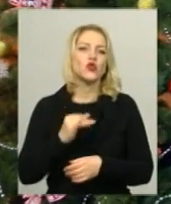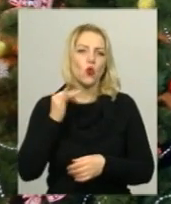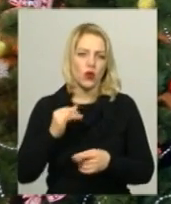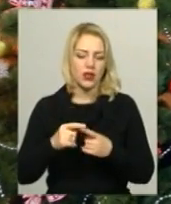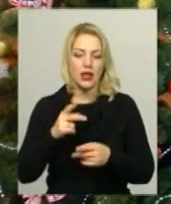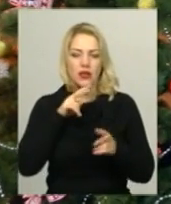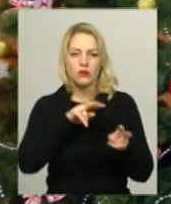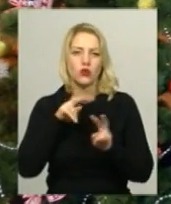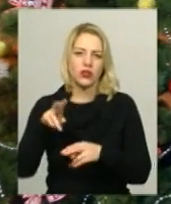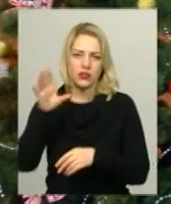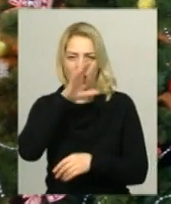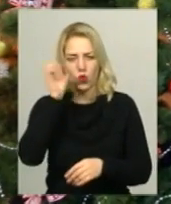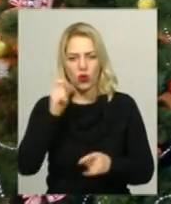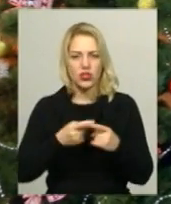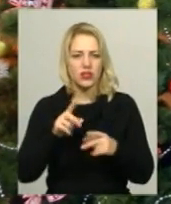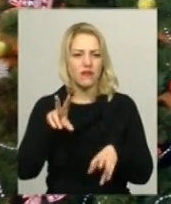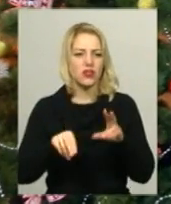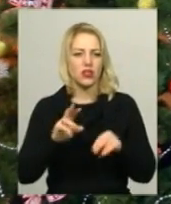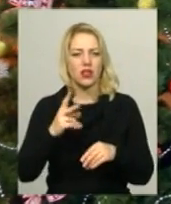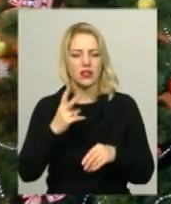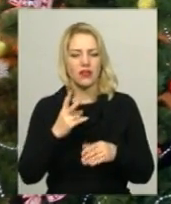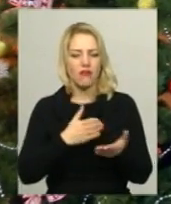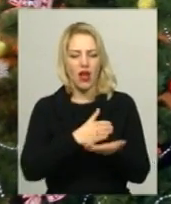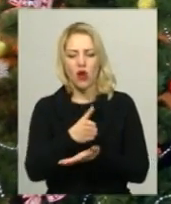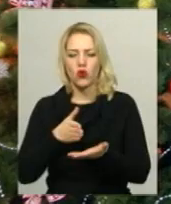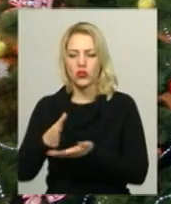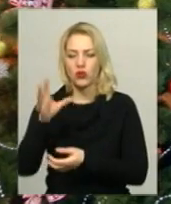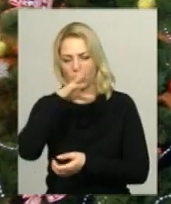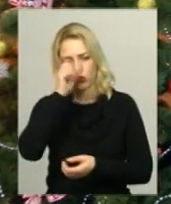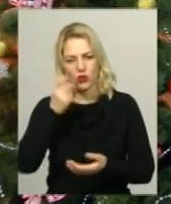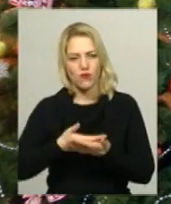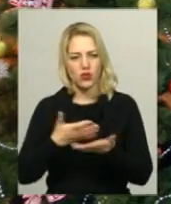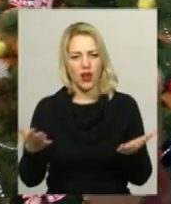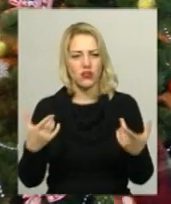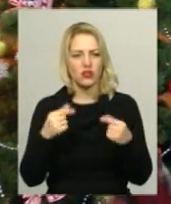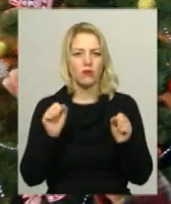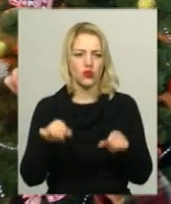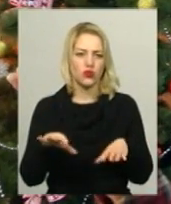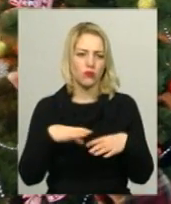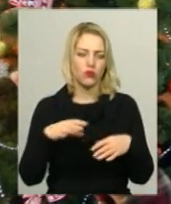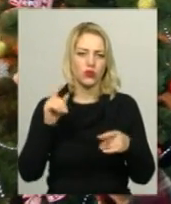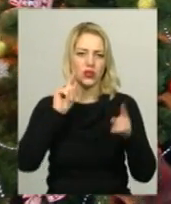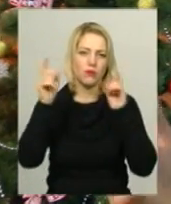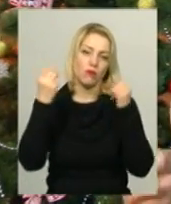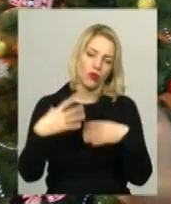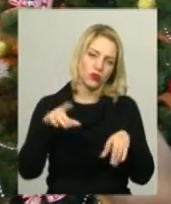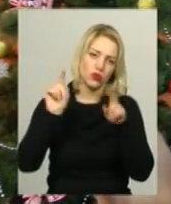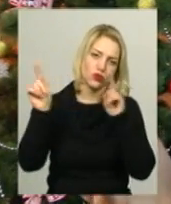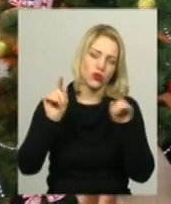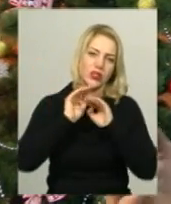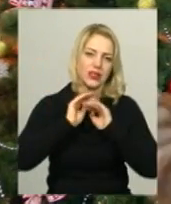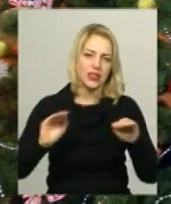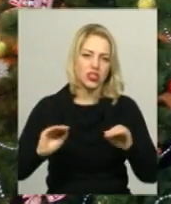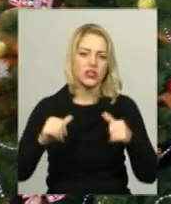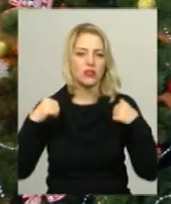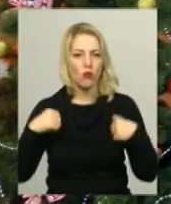«Смотритель ночі» – це два розріза нічного явища, де можуть бути просто зорі, тиша, спокій,